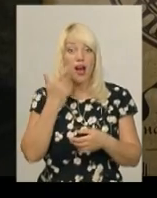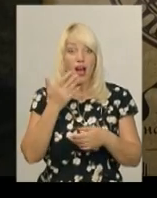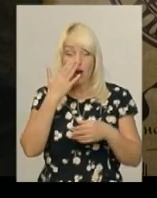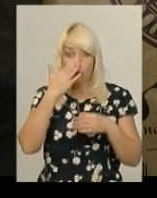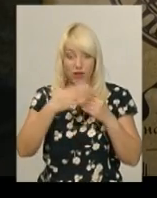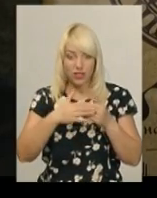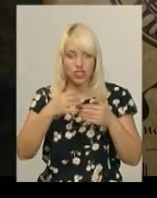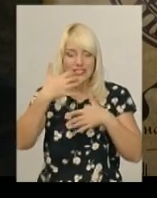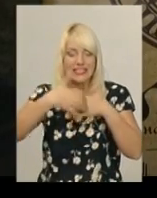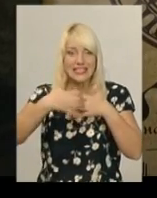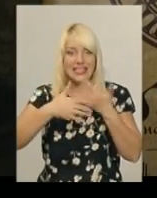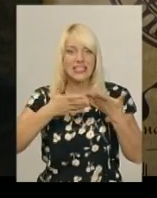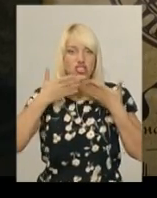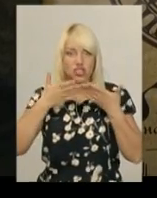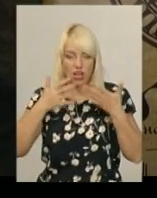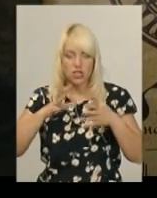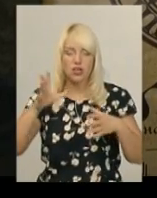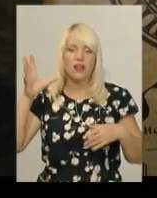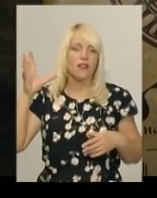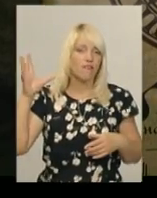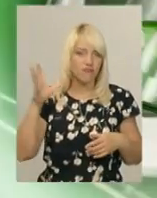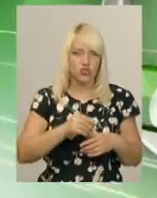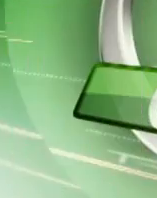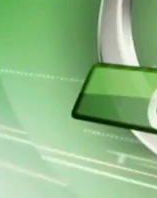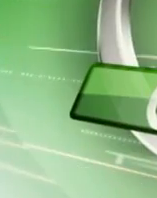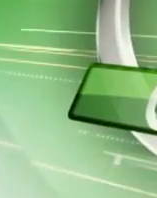середини він розуміє, що все замішане з однієї глини.